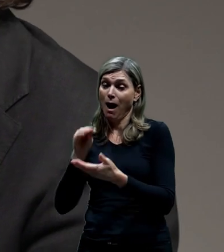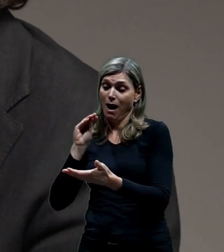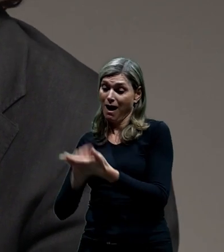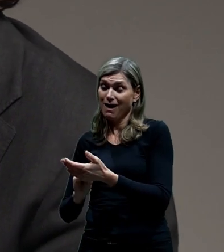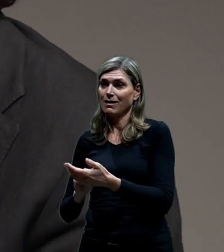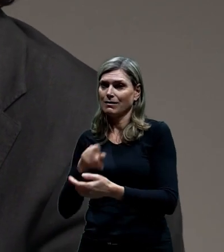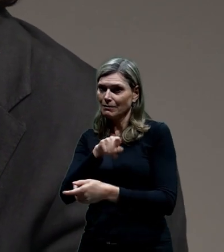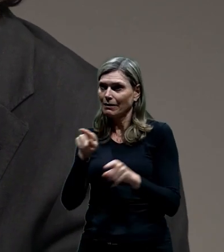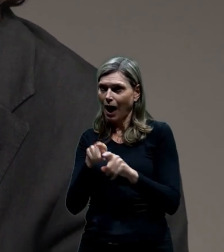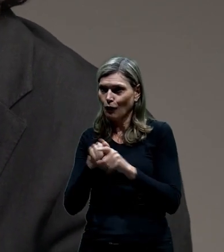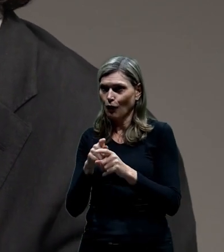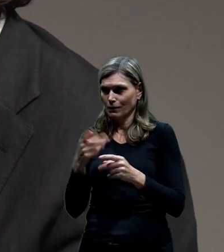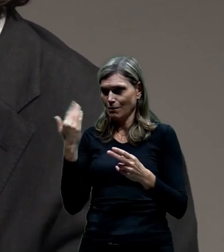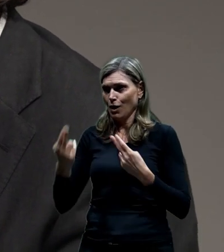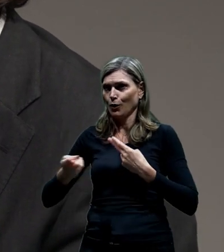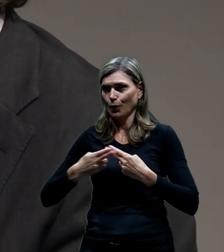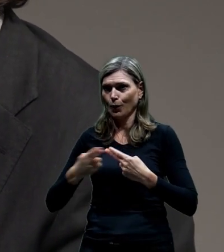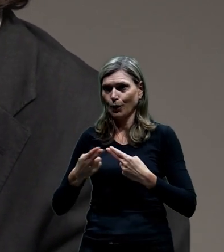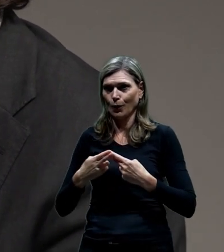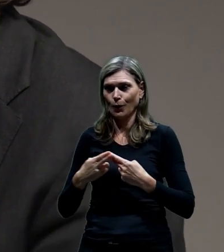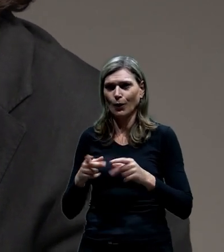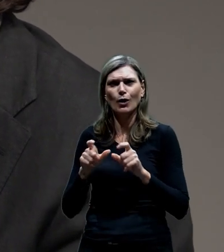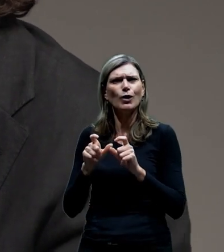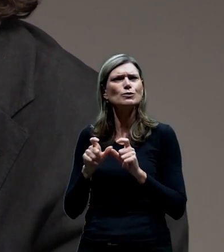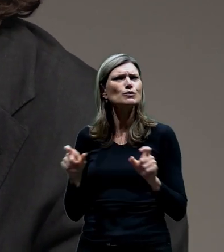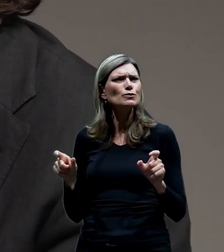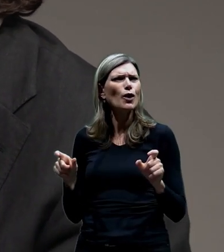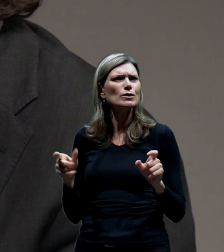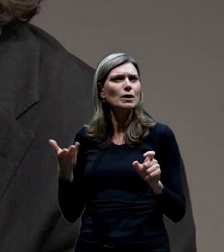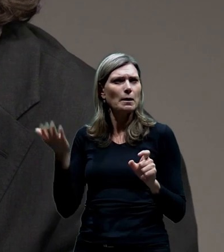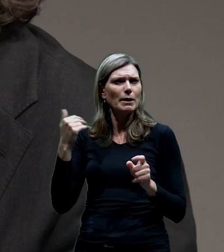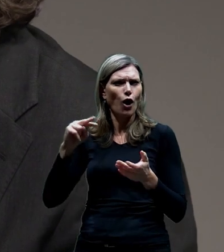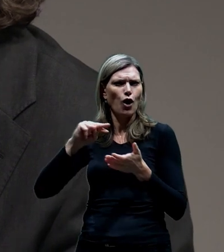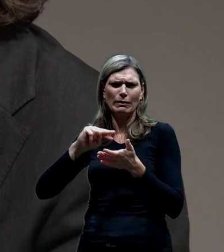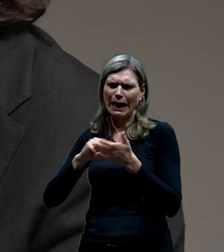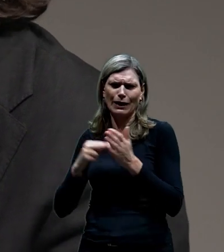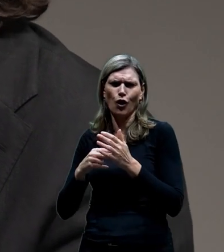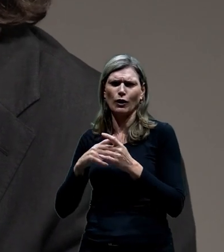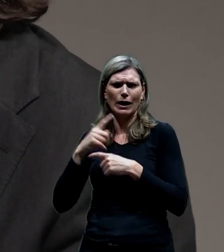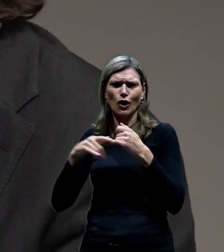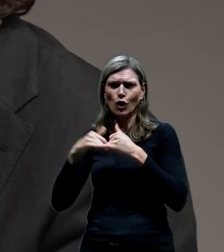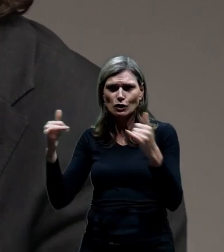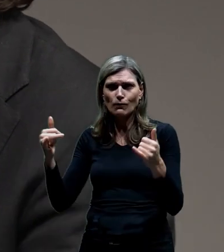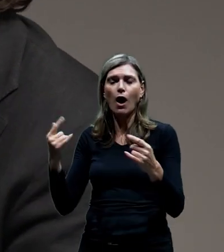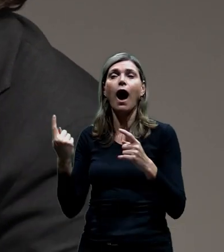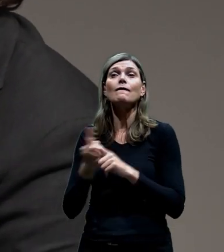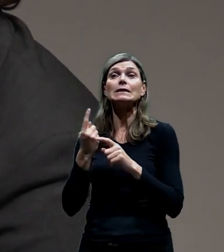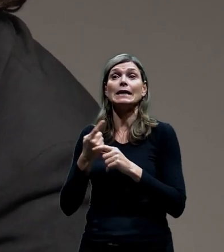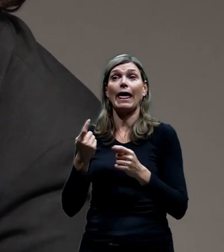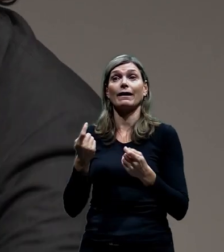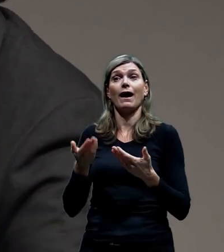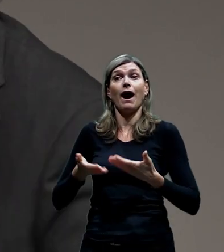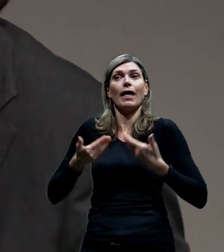nebezpečné, protože ty drožky se jako měly technologický rozvoj a byly lehčí a lehčí. A ty